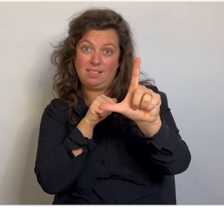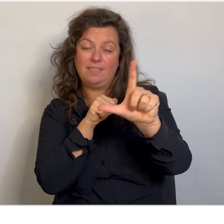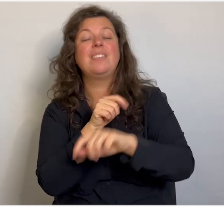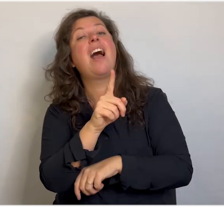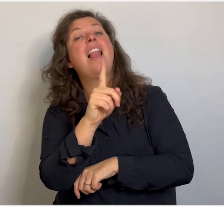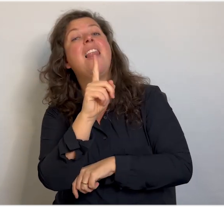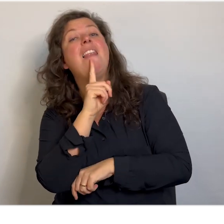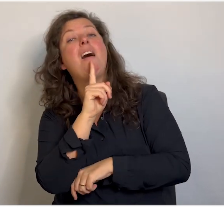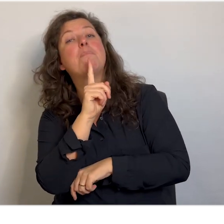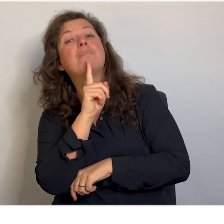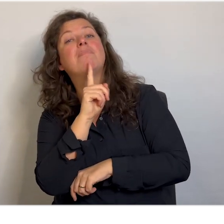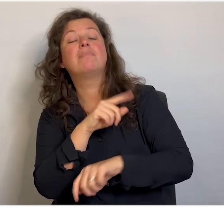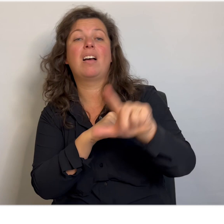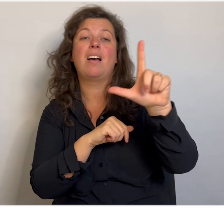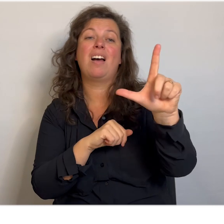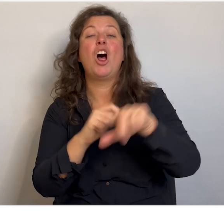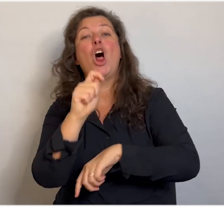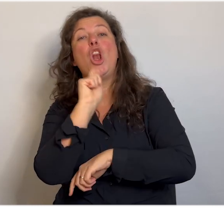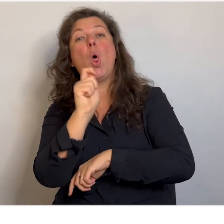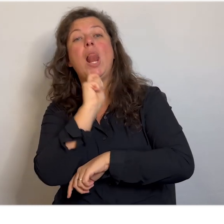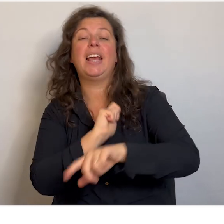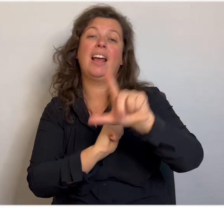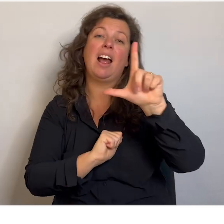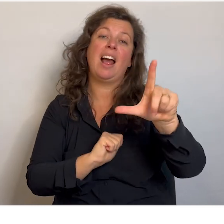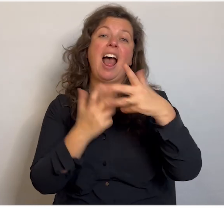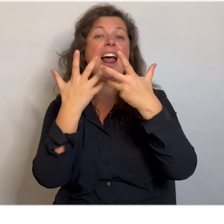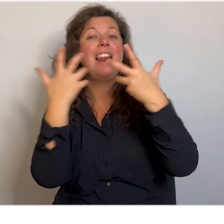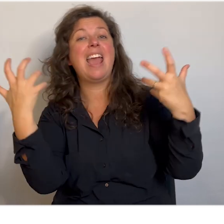Lamp, lolly, leeuw.